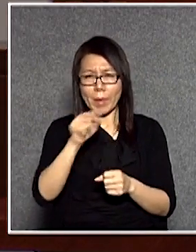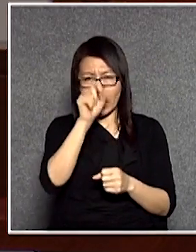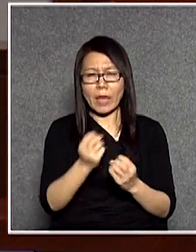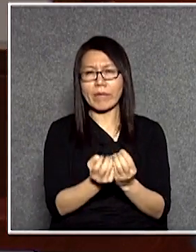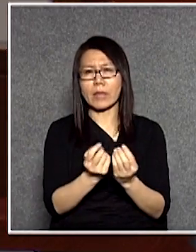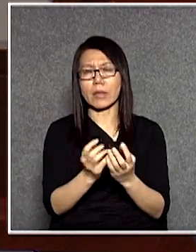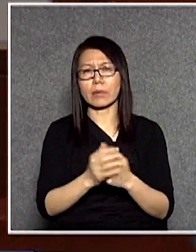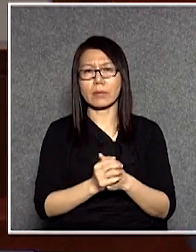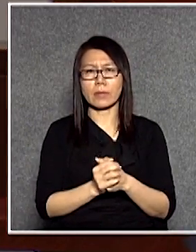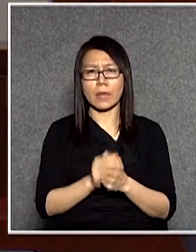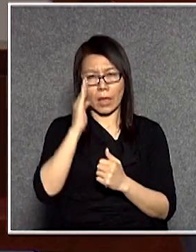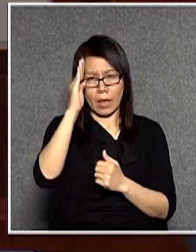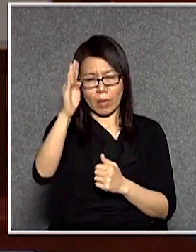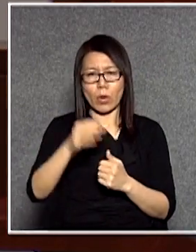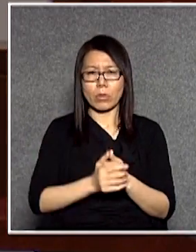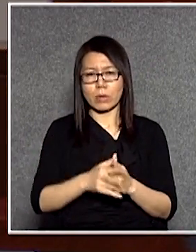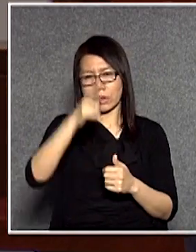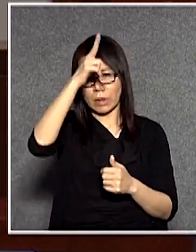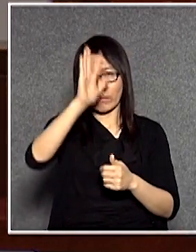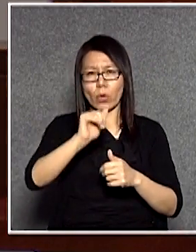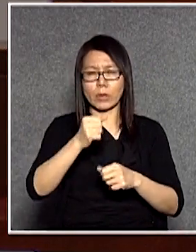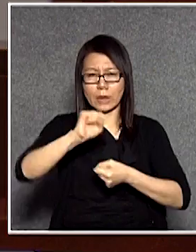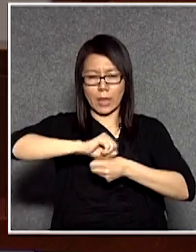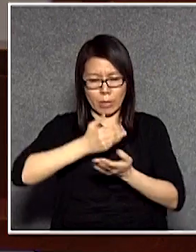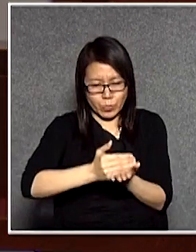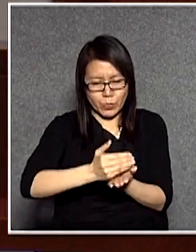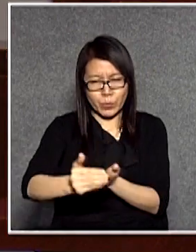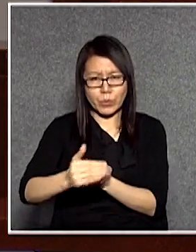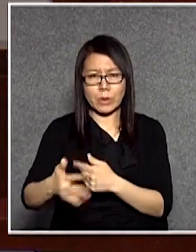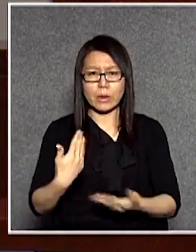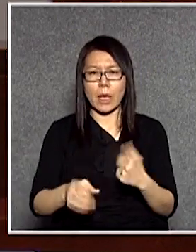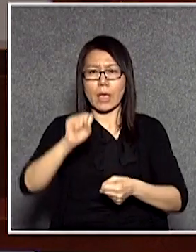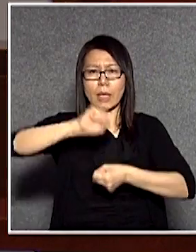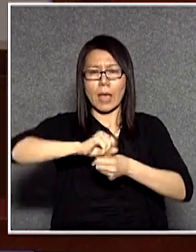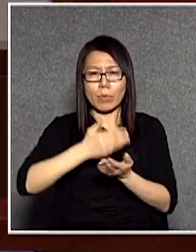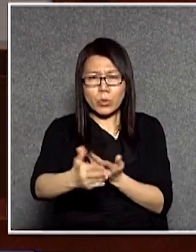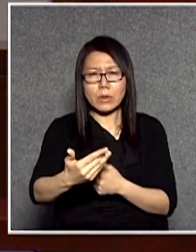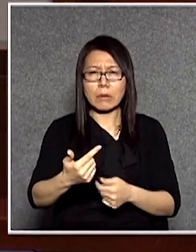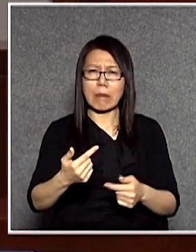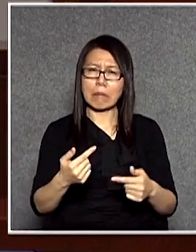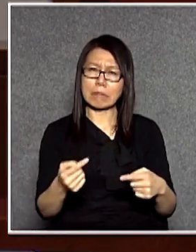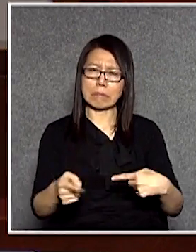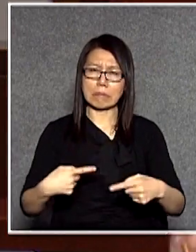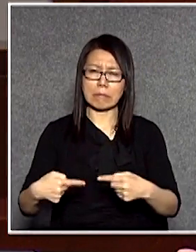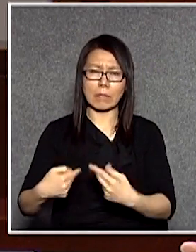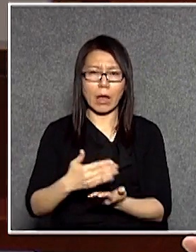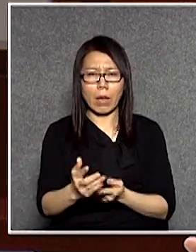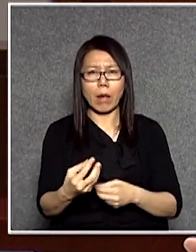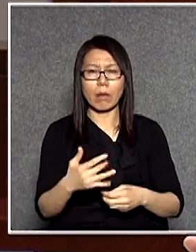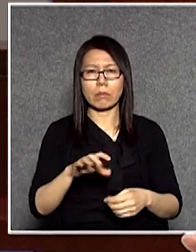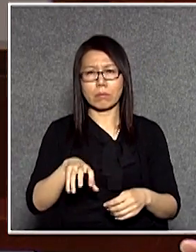我們當然希望在這方面政府可以增加撥款但如果增加撥款你又用得不適當的話那增加撥款來做甚麼